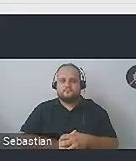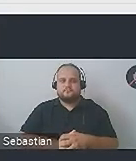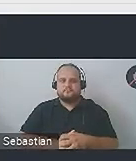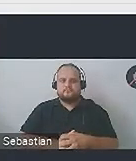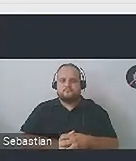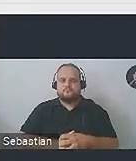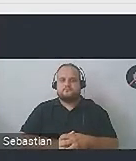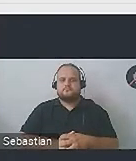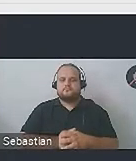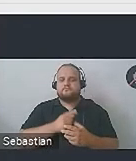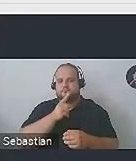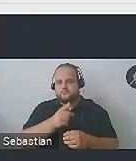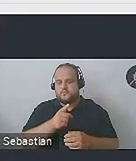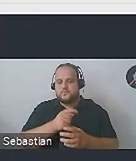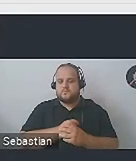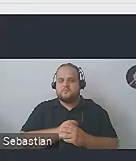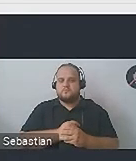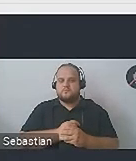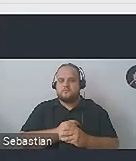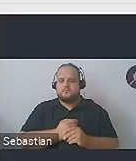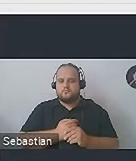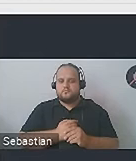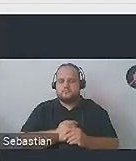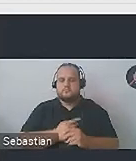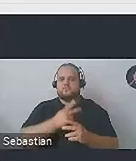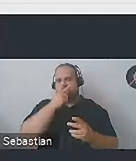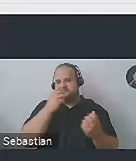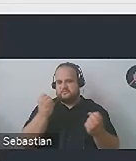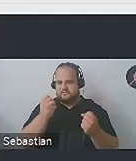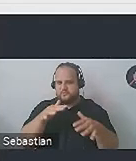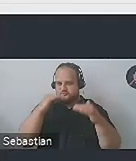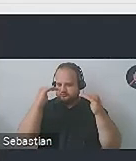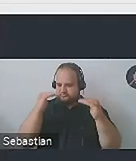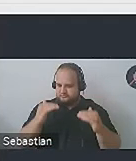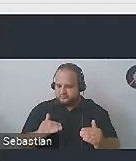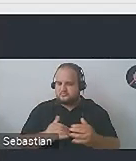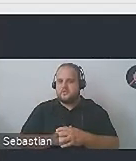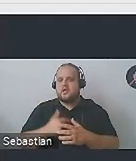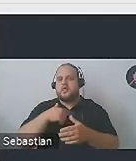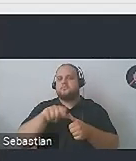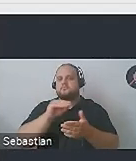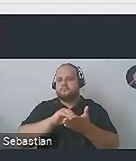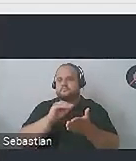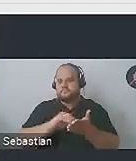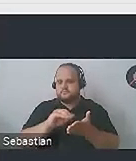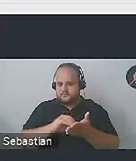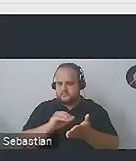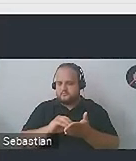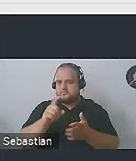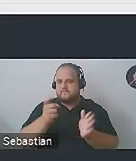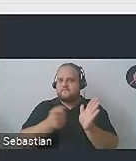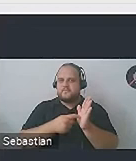Na tym slajdzie, który wiem, że wygląda odrobinę przytłaczająco, wypisałam wszystkie kryteria WCAG,